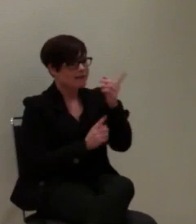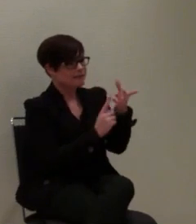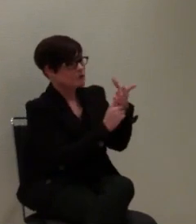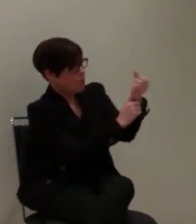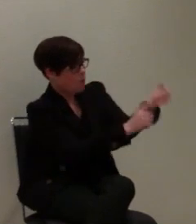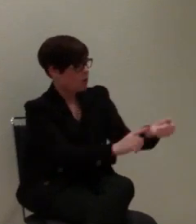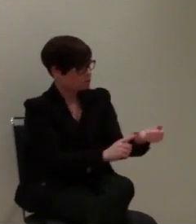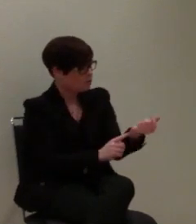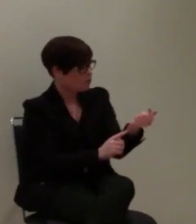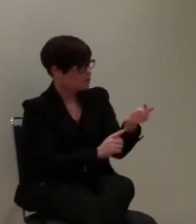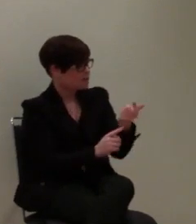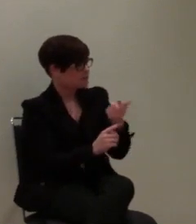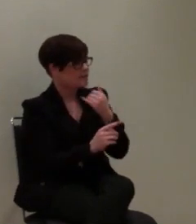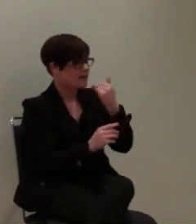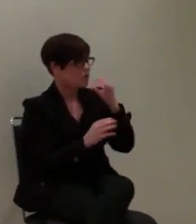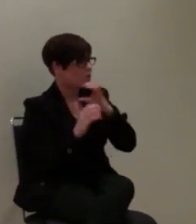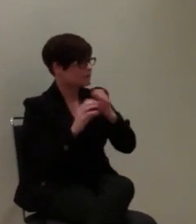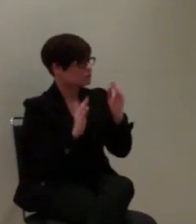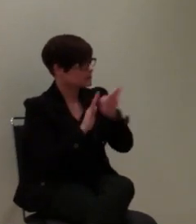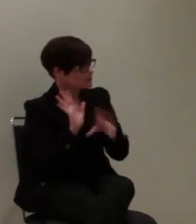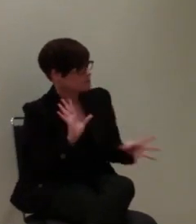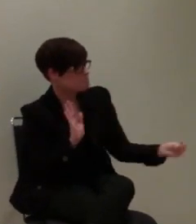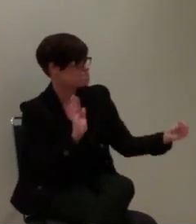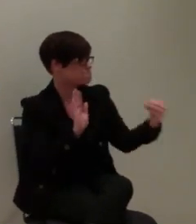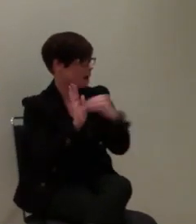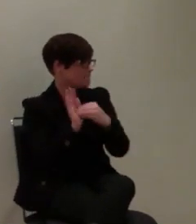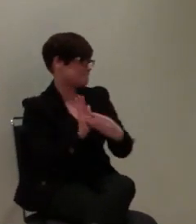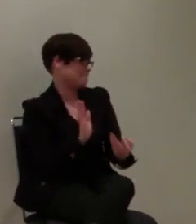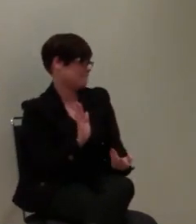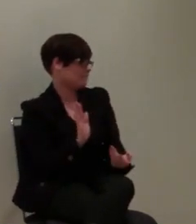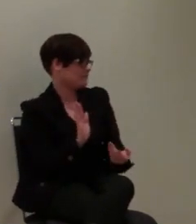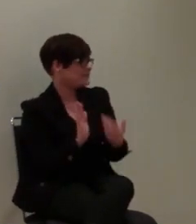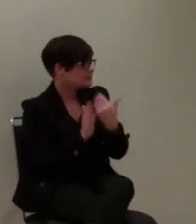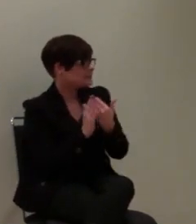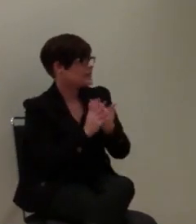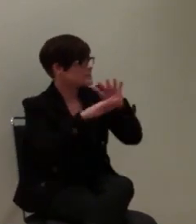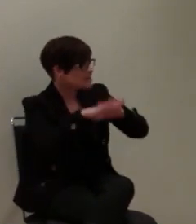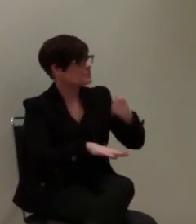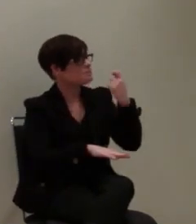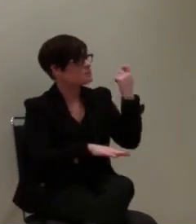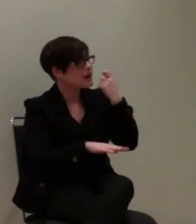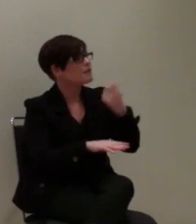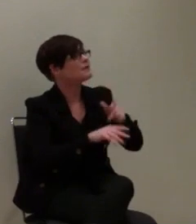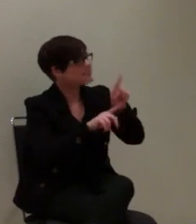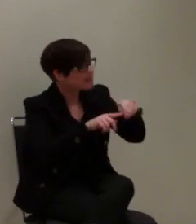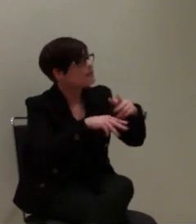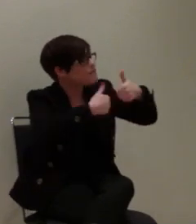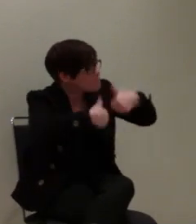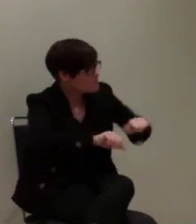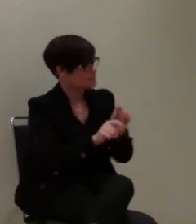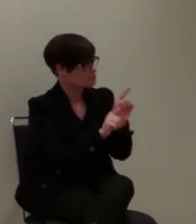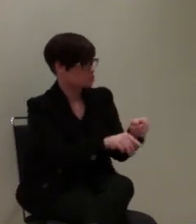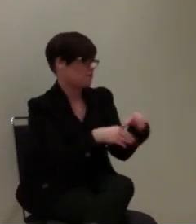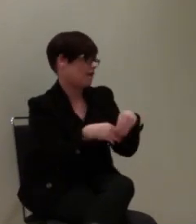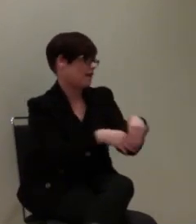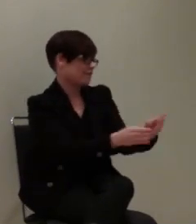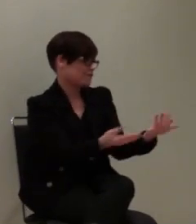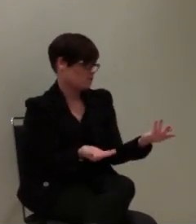verstehen, ins Telekommunikationsgesetz mit reinkommt, sodass eben die Netzbetreiber auch dazu verpflichtet werden, solche Sachen zu machen.